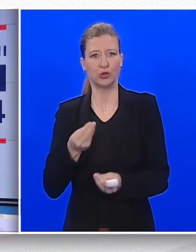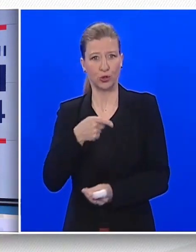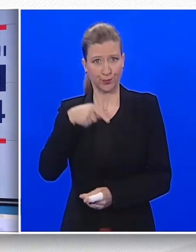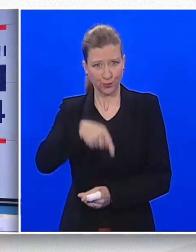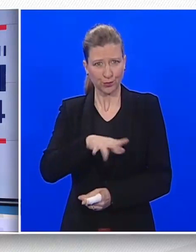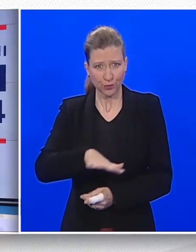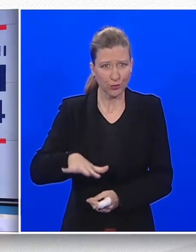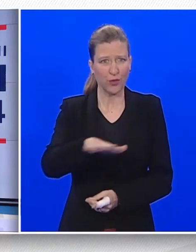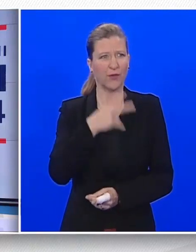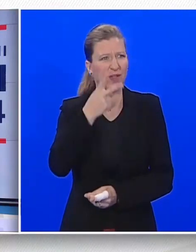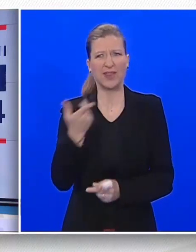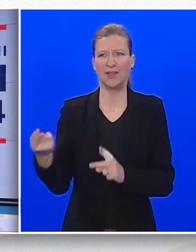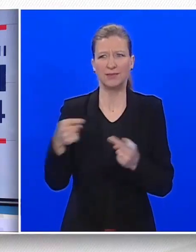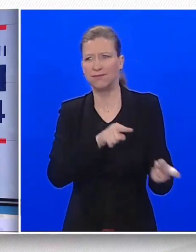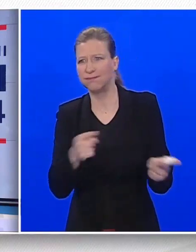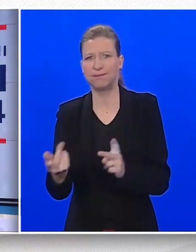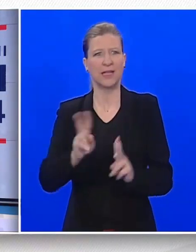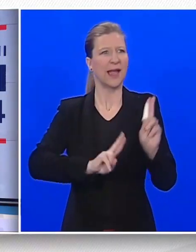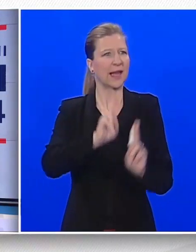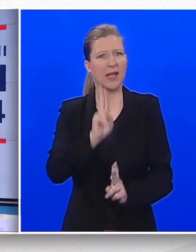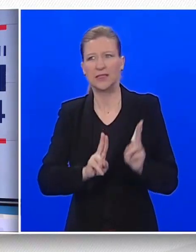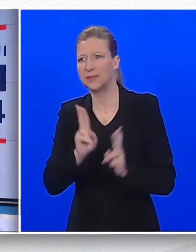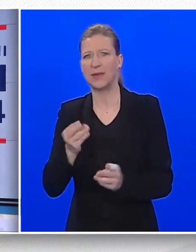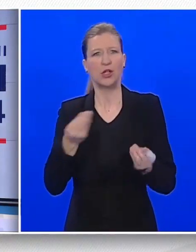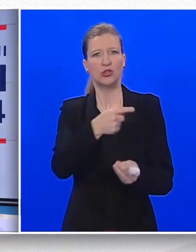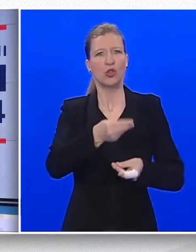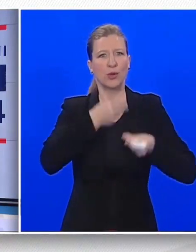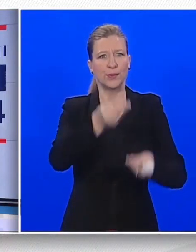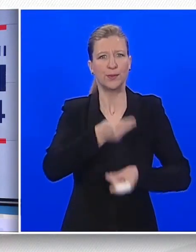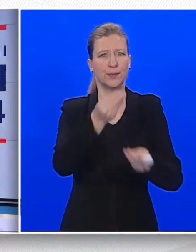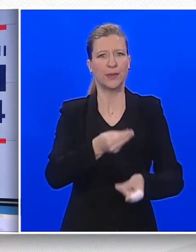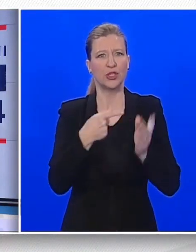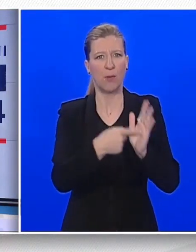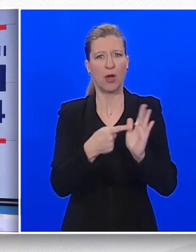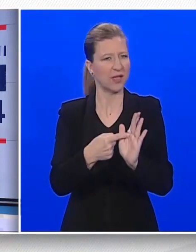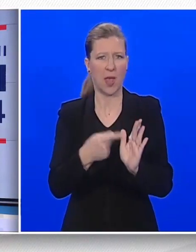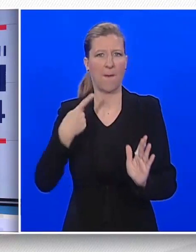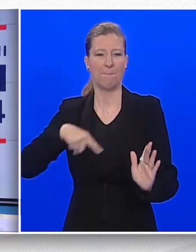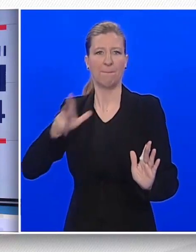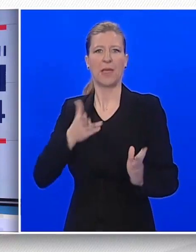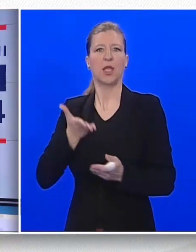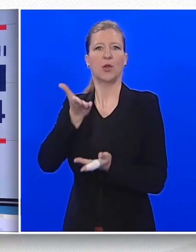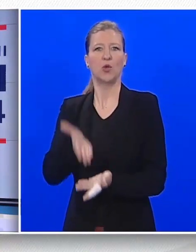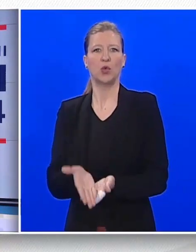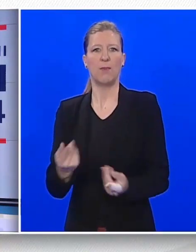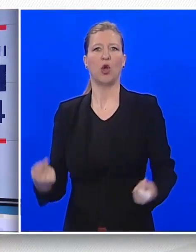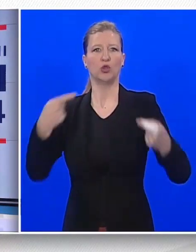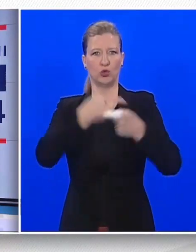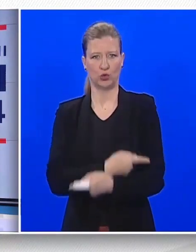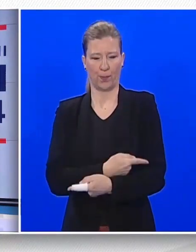krici, buki i bijesu isporučuje, vidimo u danima kampanje koji su iza nas.